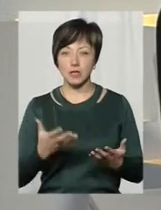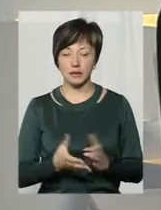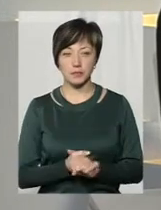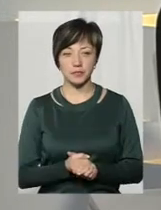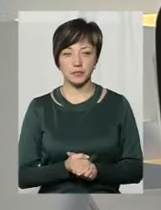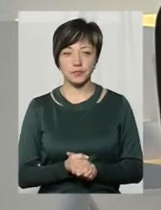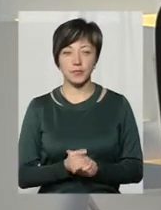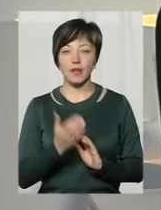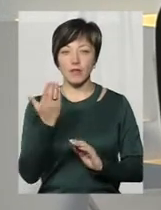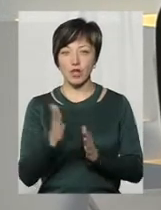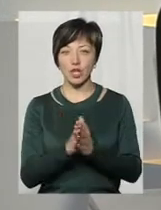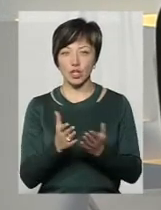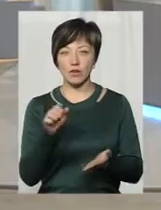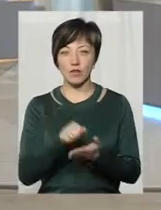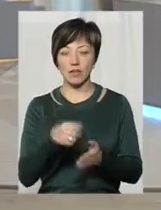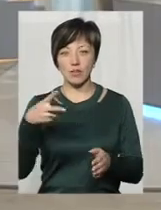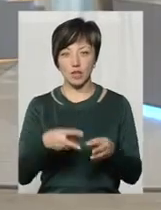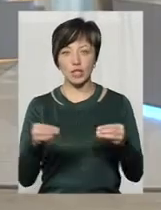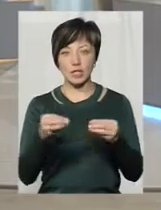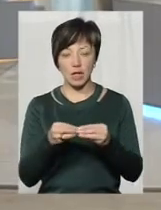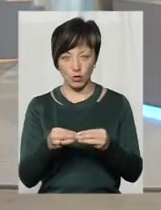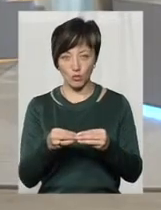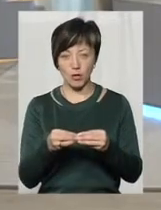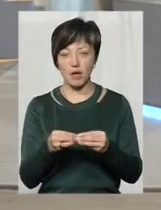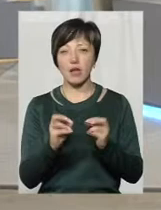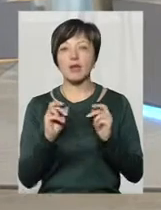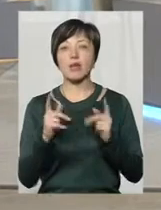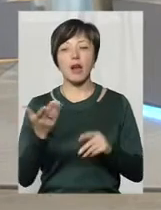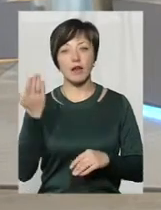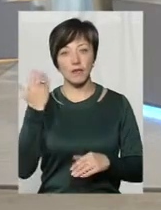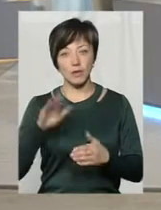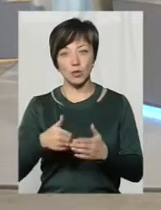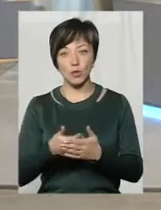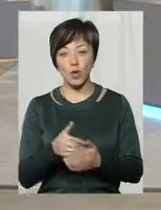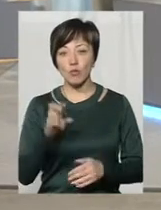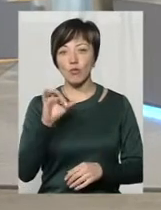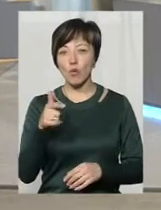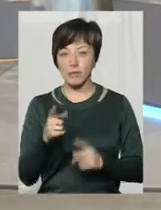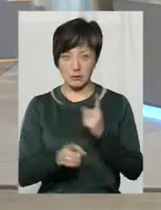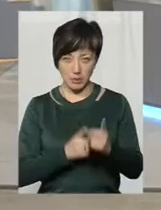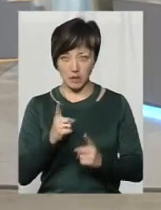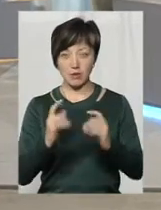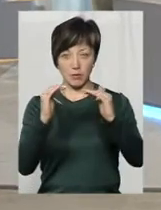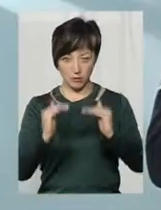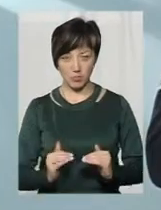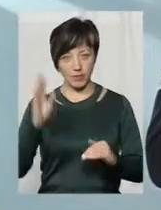Ви книжку видали у 2010-му, так? От як відтоді Бог змінився? От сильно обмілів?